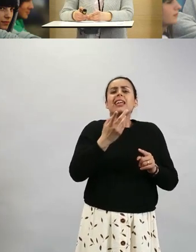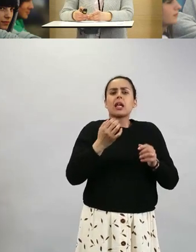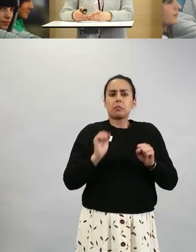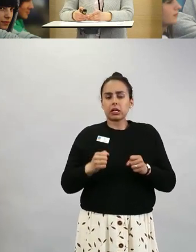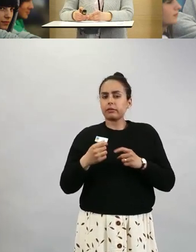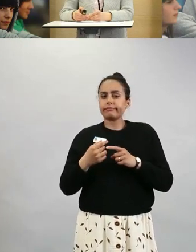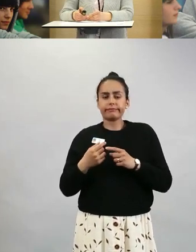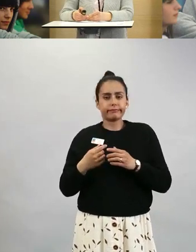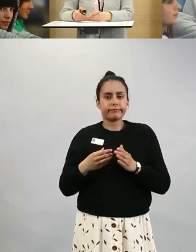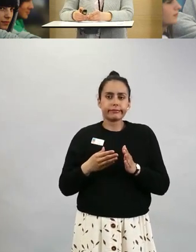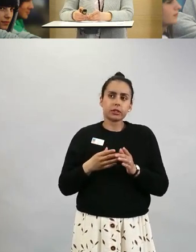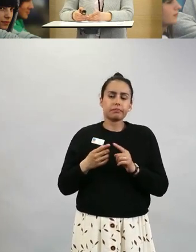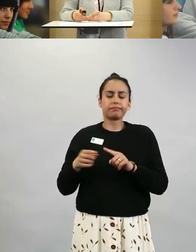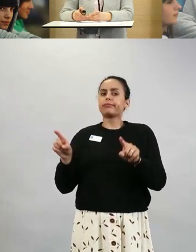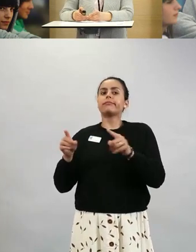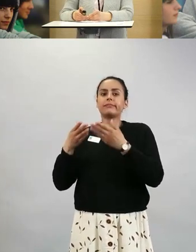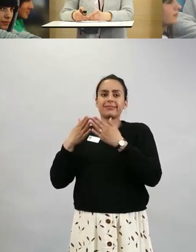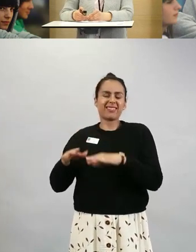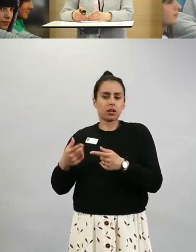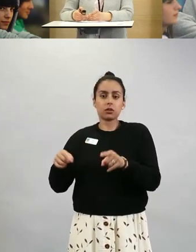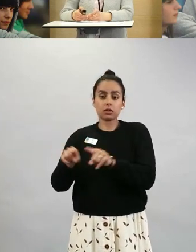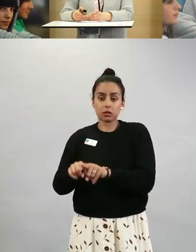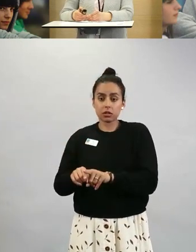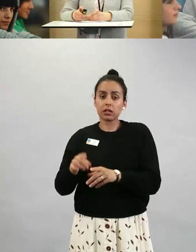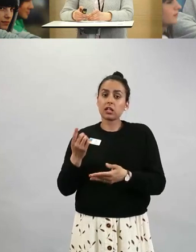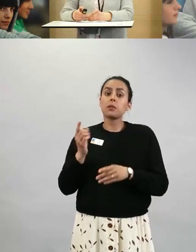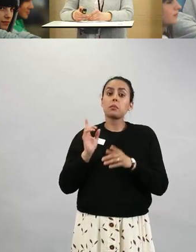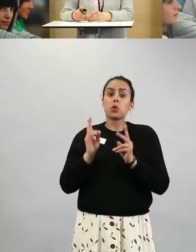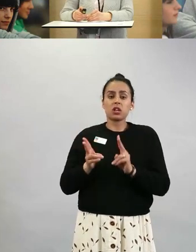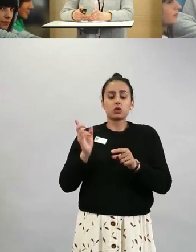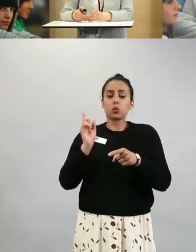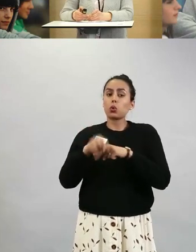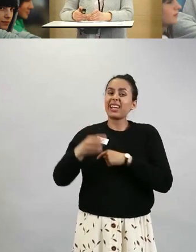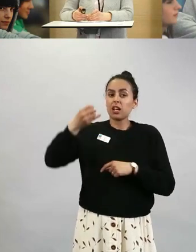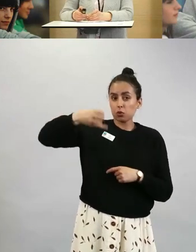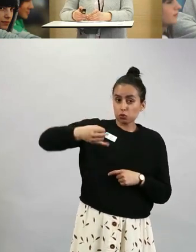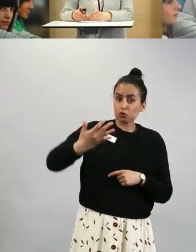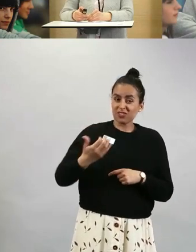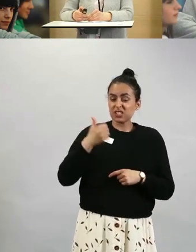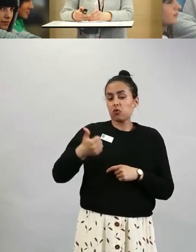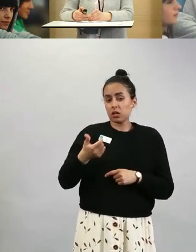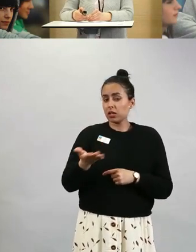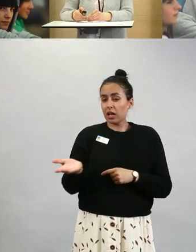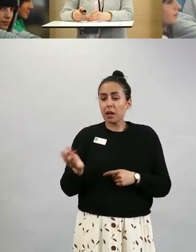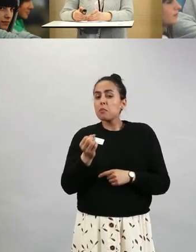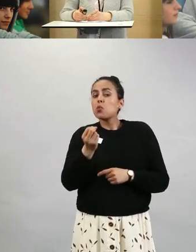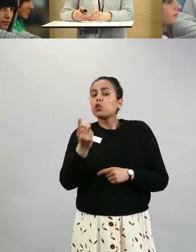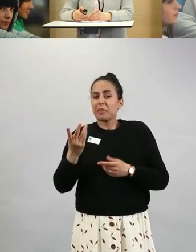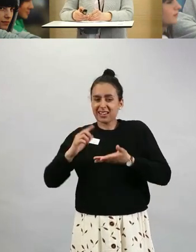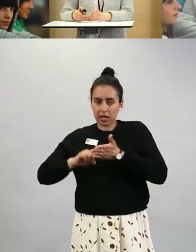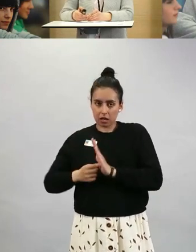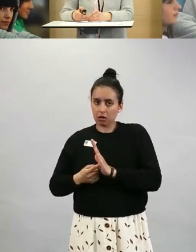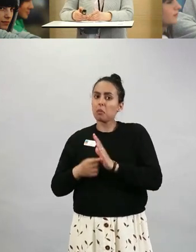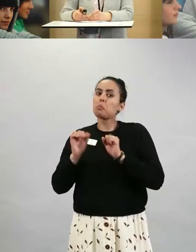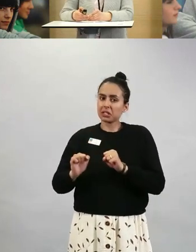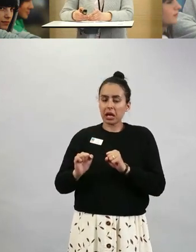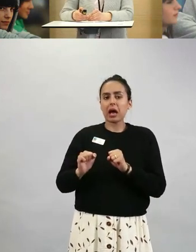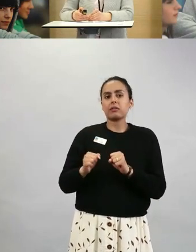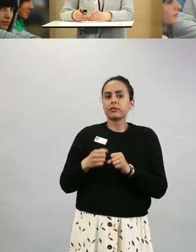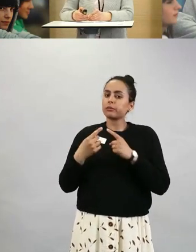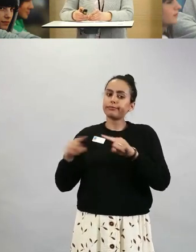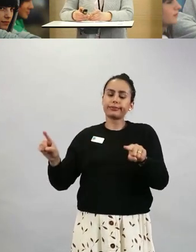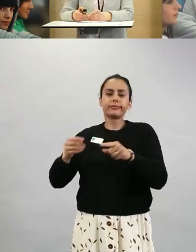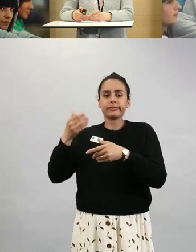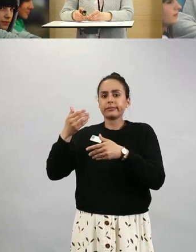toista valmistetta myös yli 65-vuotiaille, mutta nämä ovat hyvin harvinaisia tapauksia. Esimerkiksi jos on tullut joku vakava